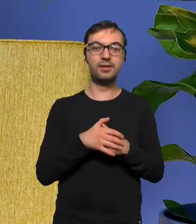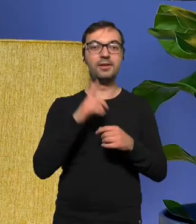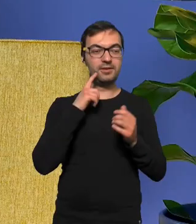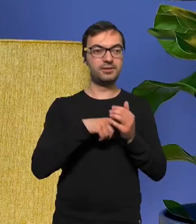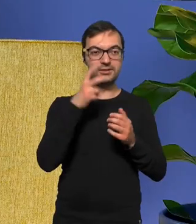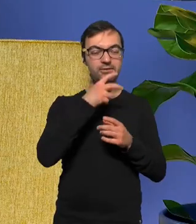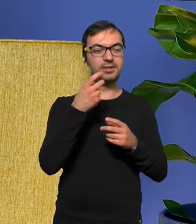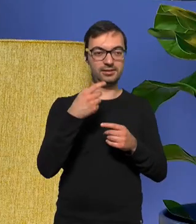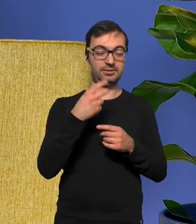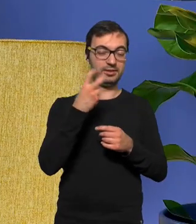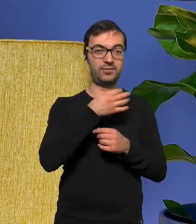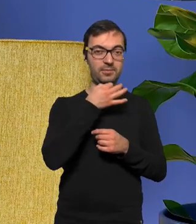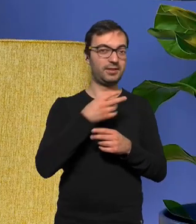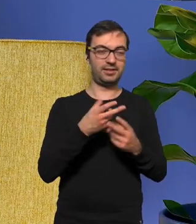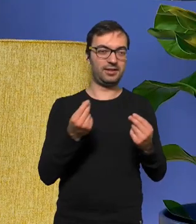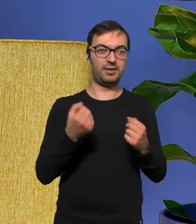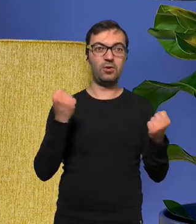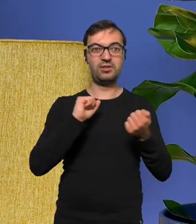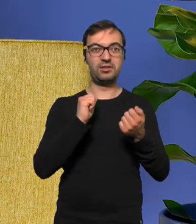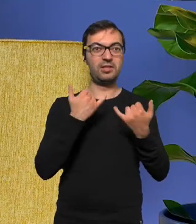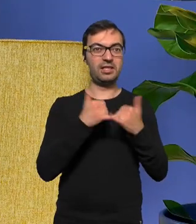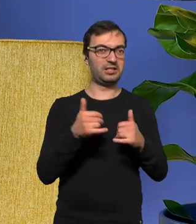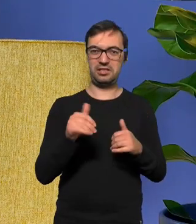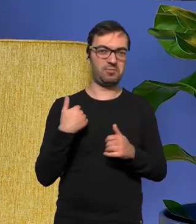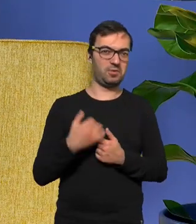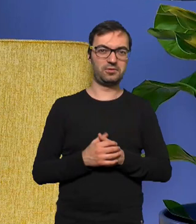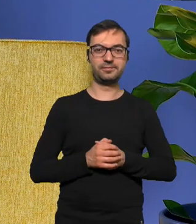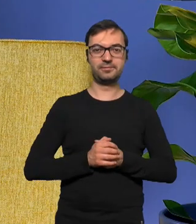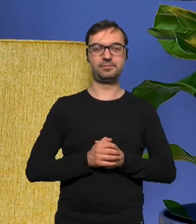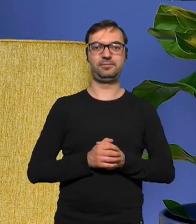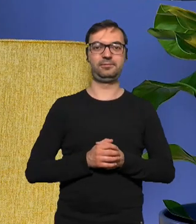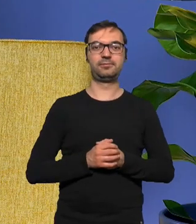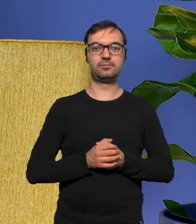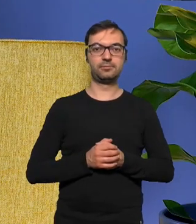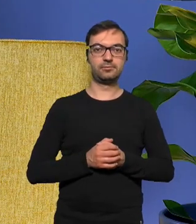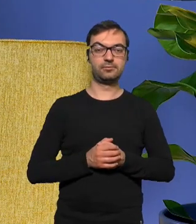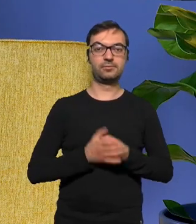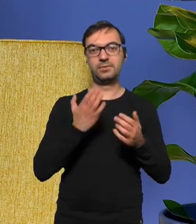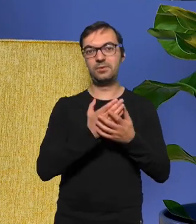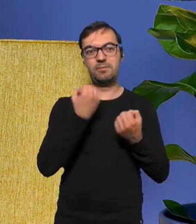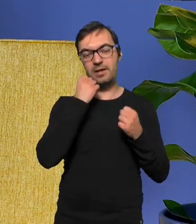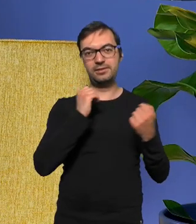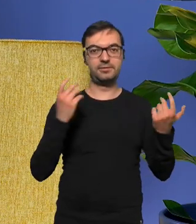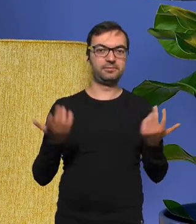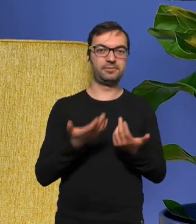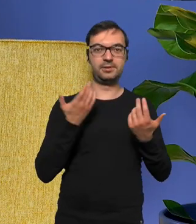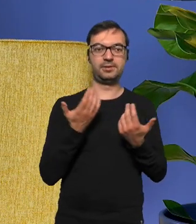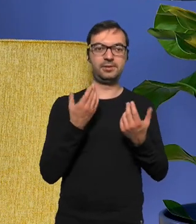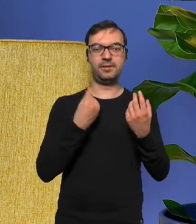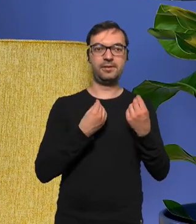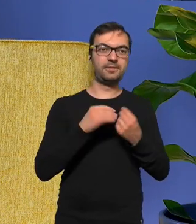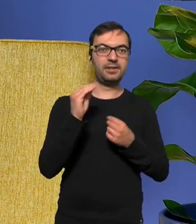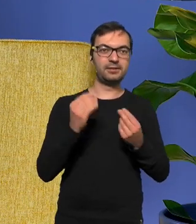no właśnie ciekawą rzecz poruszyłaś nie, mocno nie różnił się tyle, że no bardziej takie mieliśmy